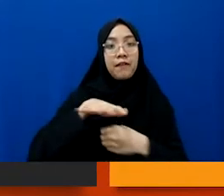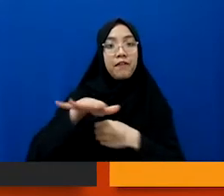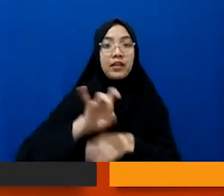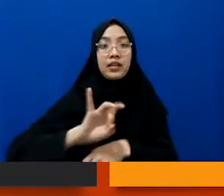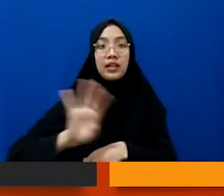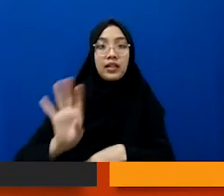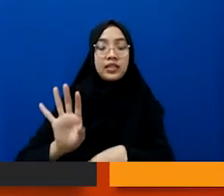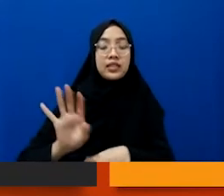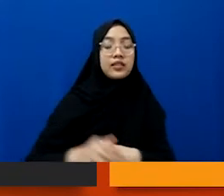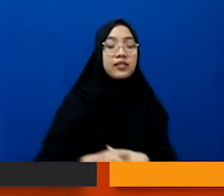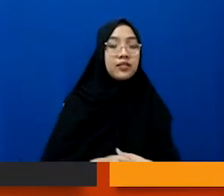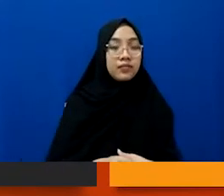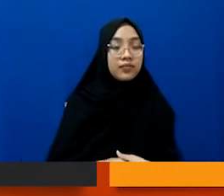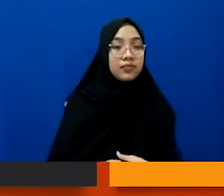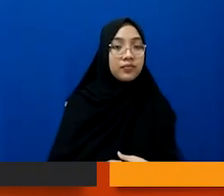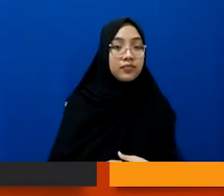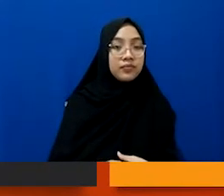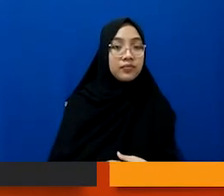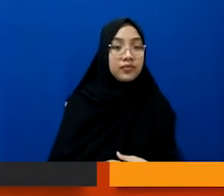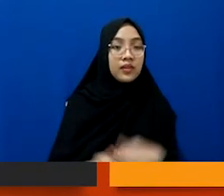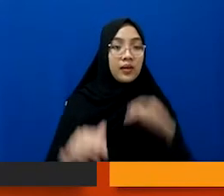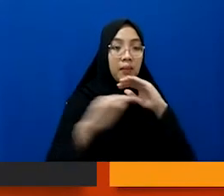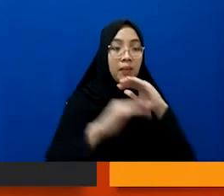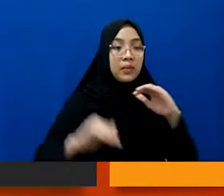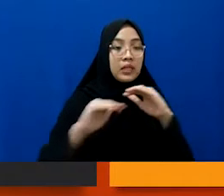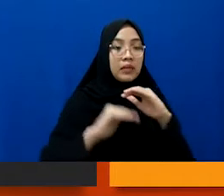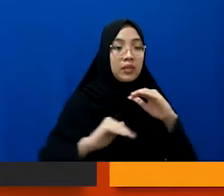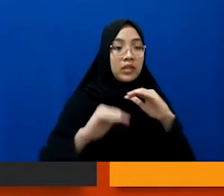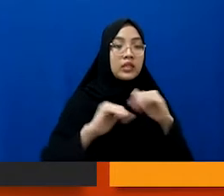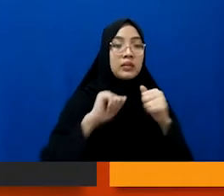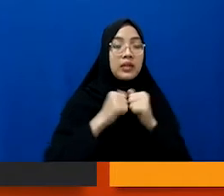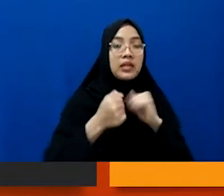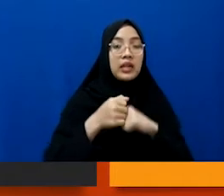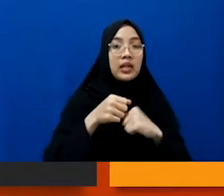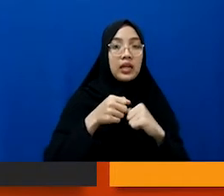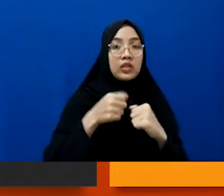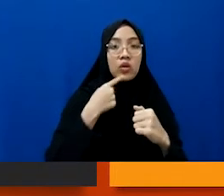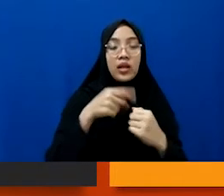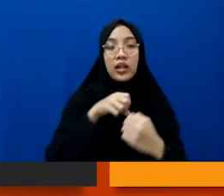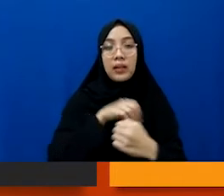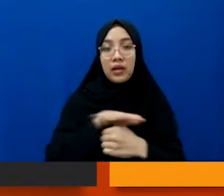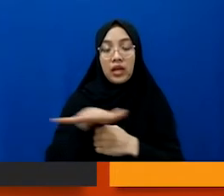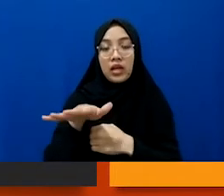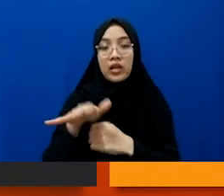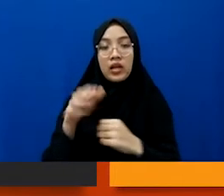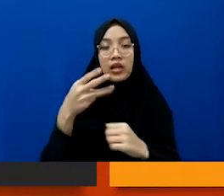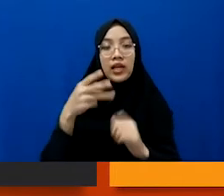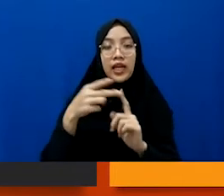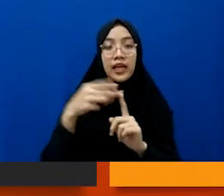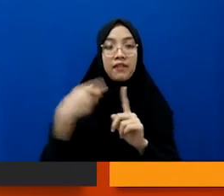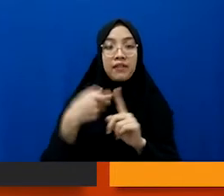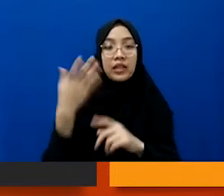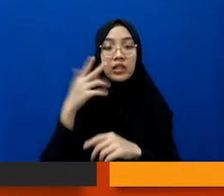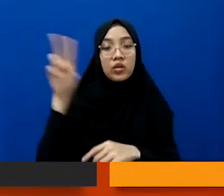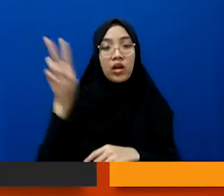kan nah meminimalisi soal efek itu ya itu tadi harus